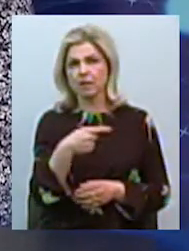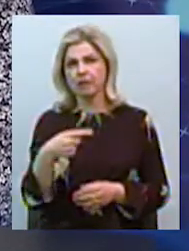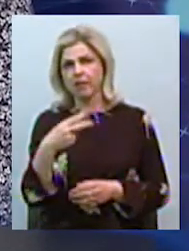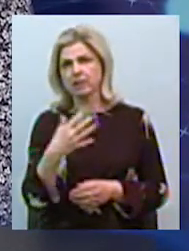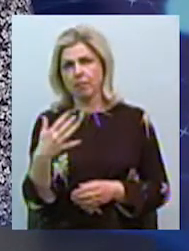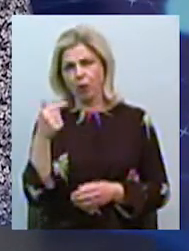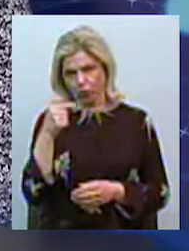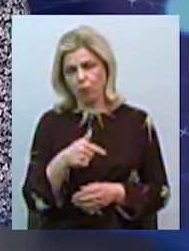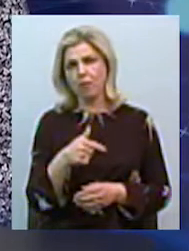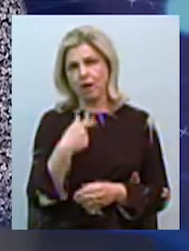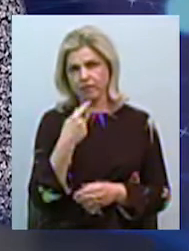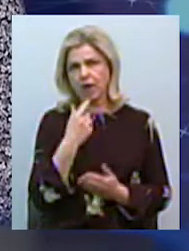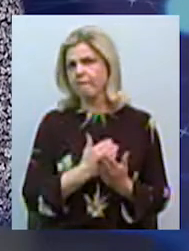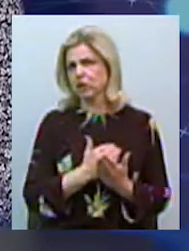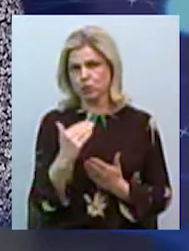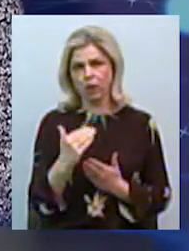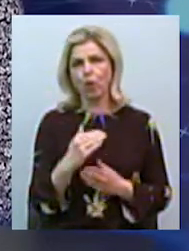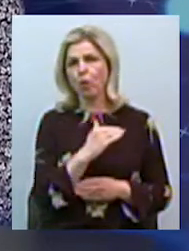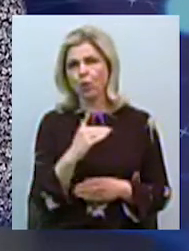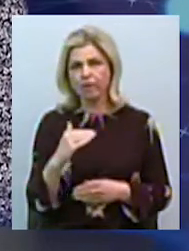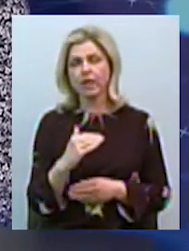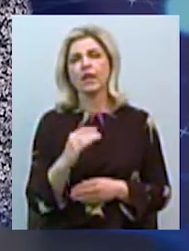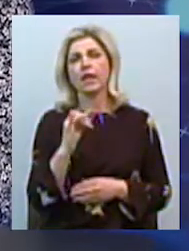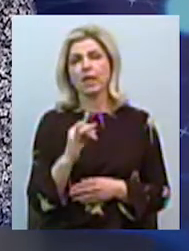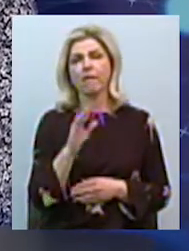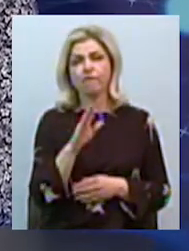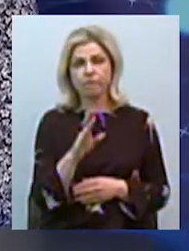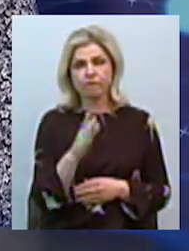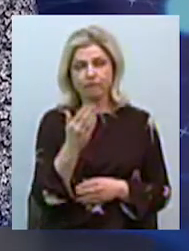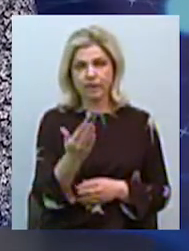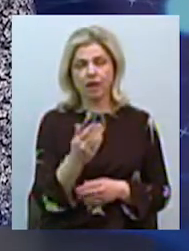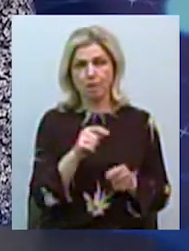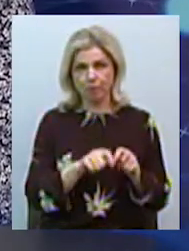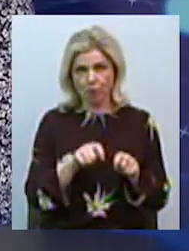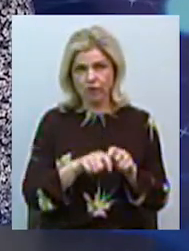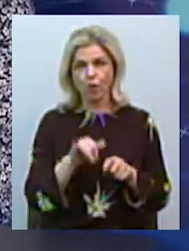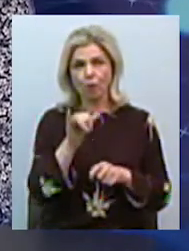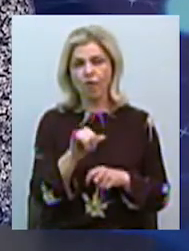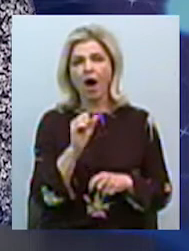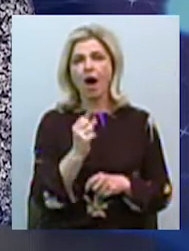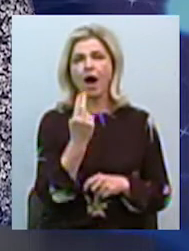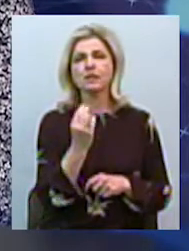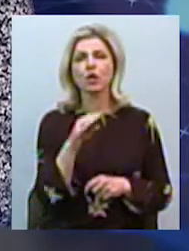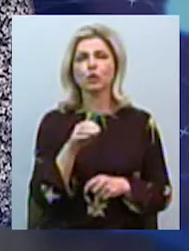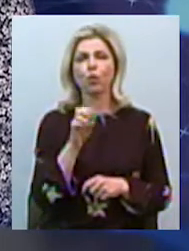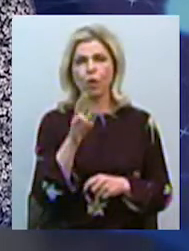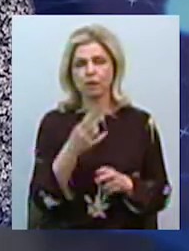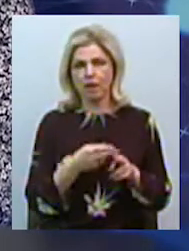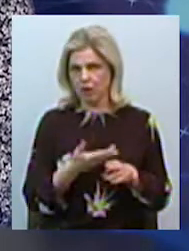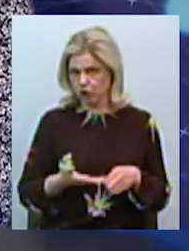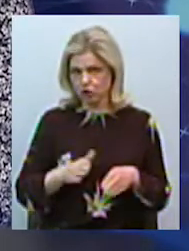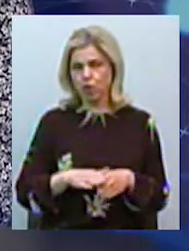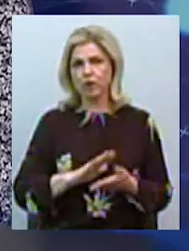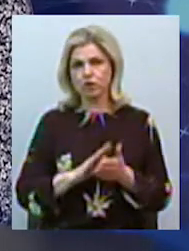грубо говоря, т.е. высокий уровень гликемії, і ви померили у вас ацетон в мочі, це організована ситуація, це